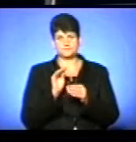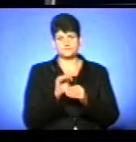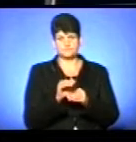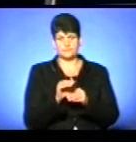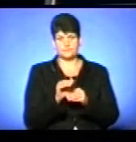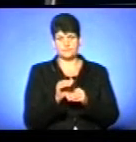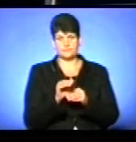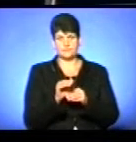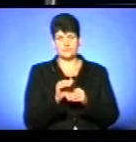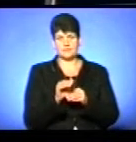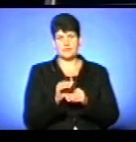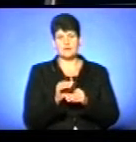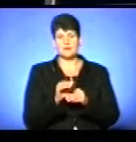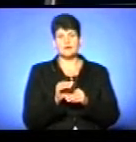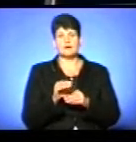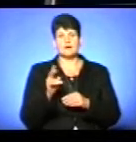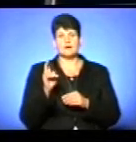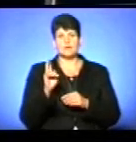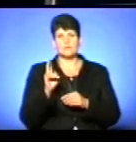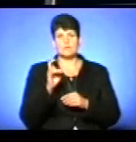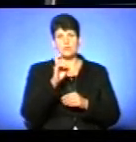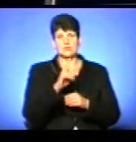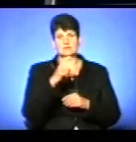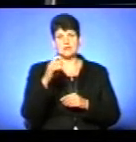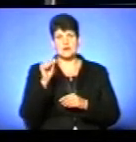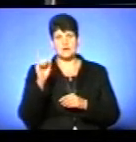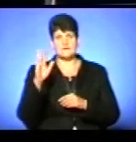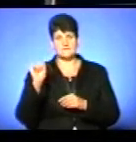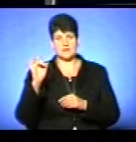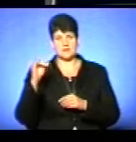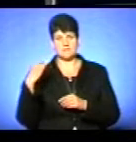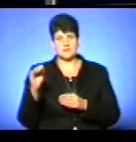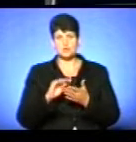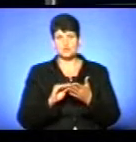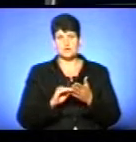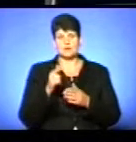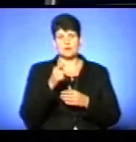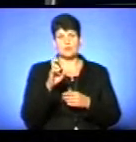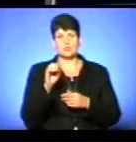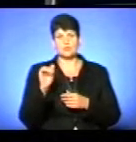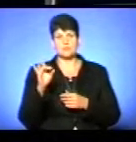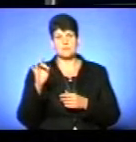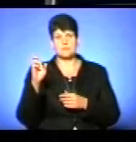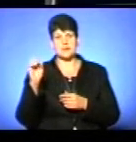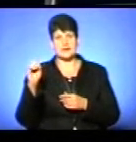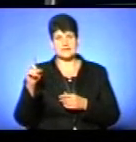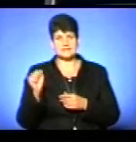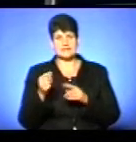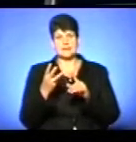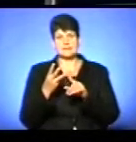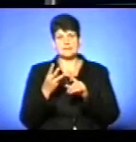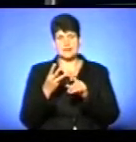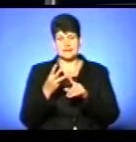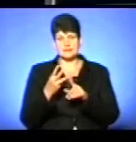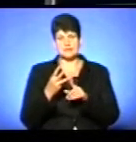поповнили імена архівіста і краєзнавця Богдана Хаварівського, журналіста Григорія Бурбези. Третя зірка присвячена